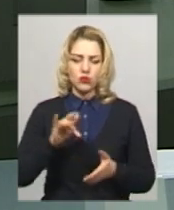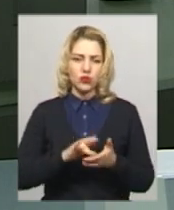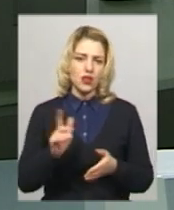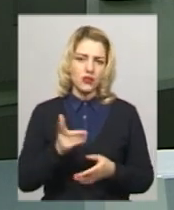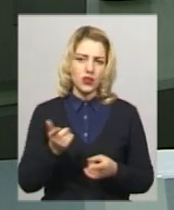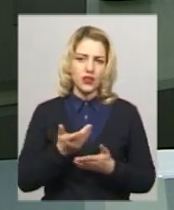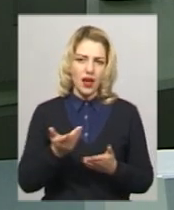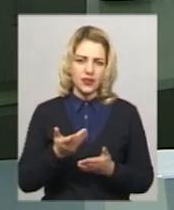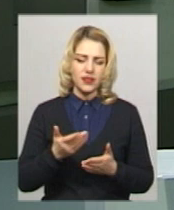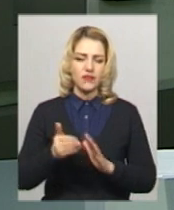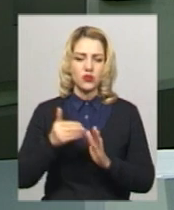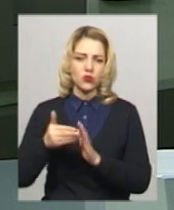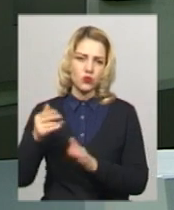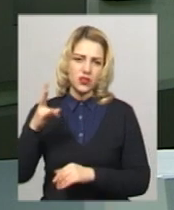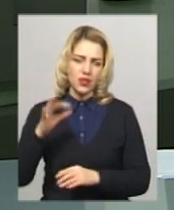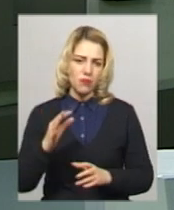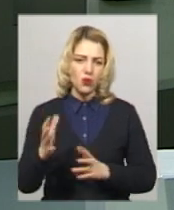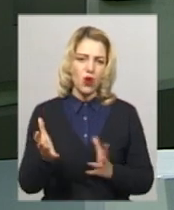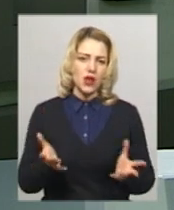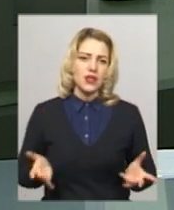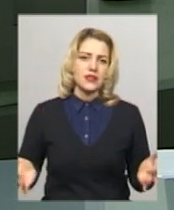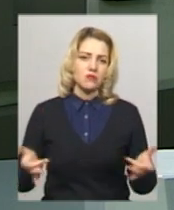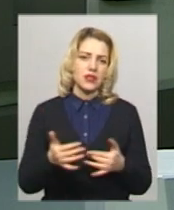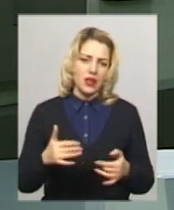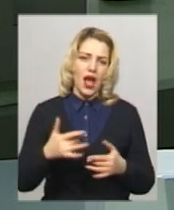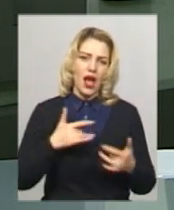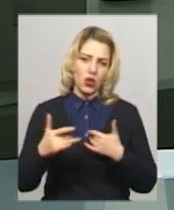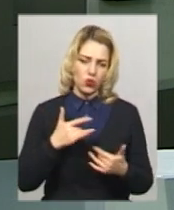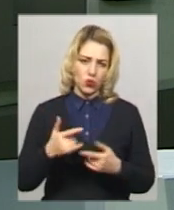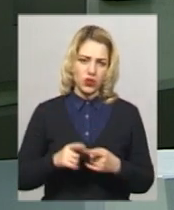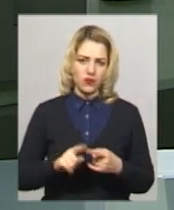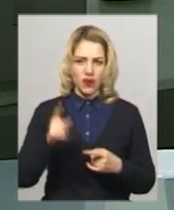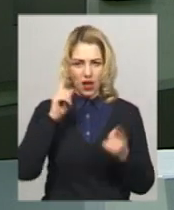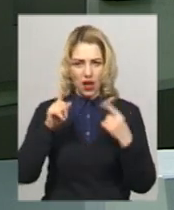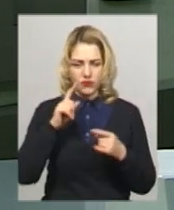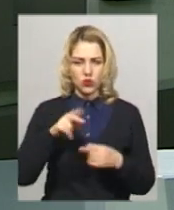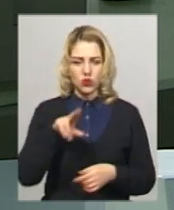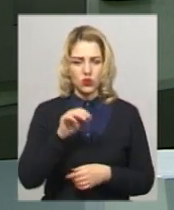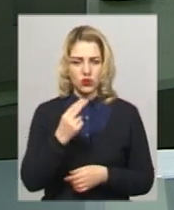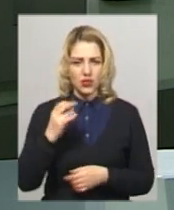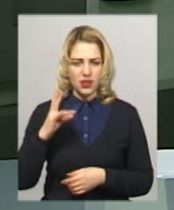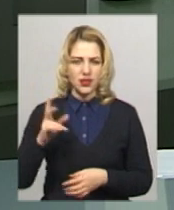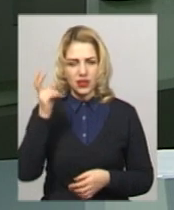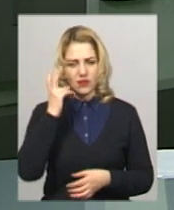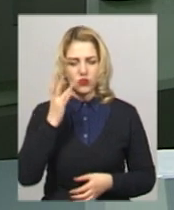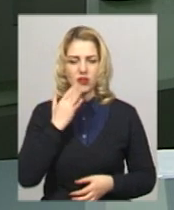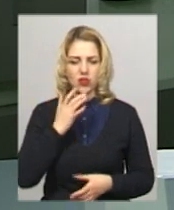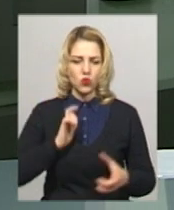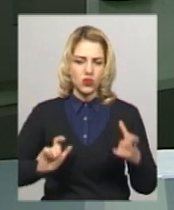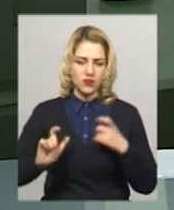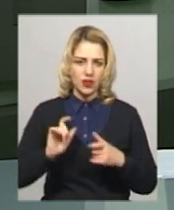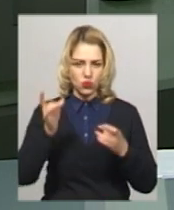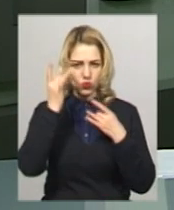оголошення про набір акторів. Автор ідеї і постановки – хмельничанин, доцент Київського національного університету культури і